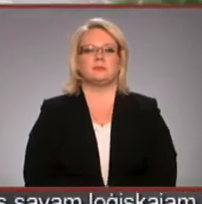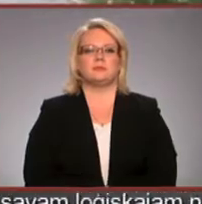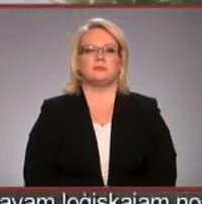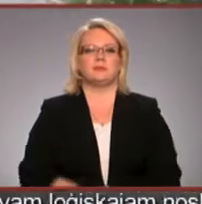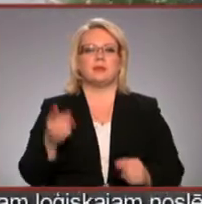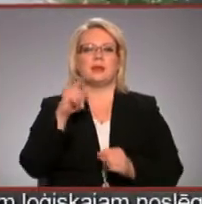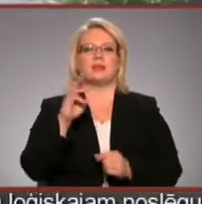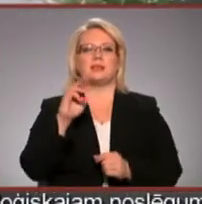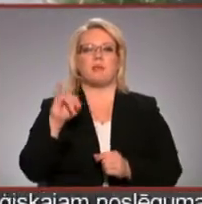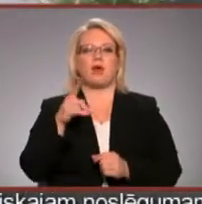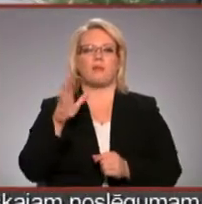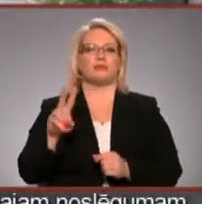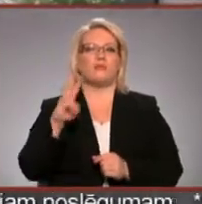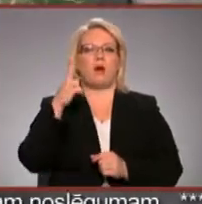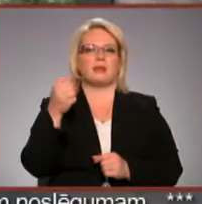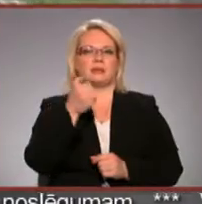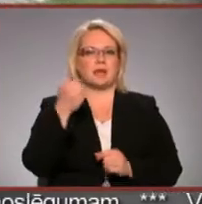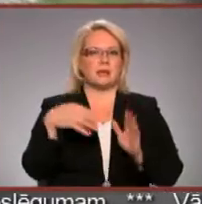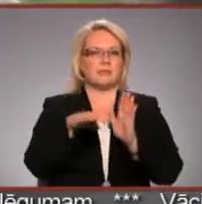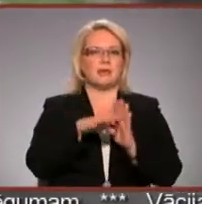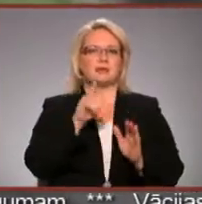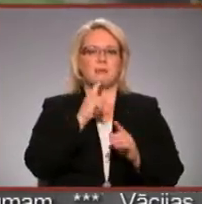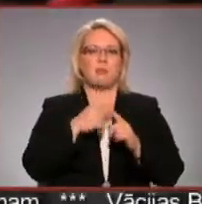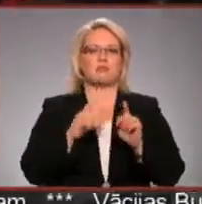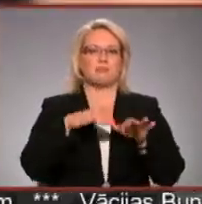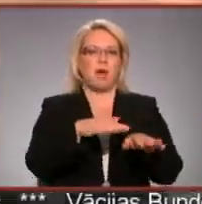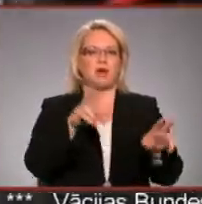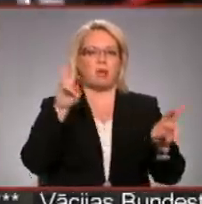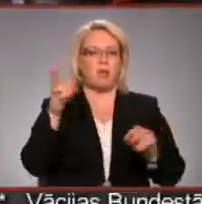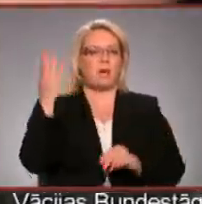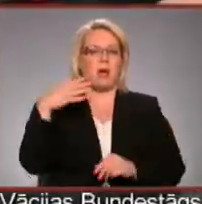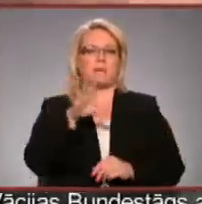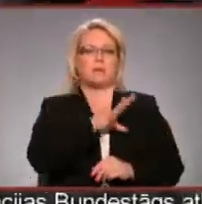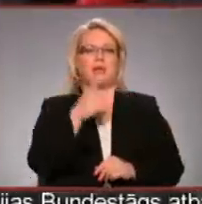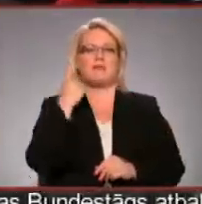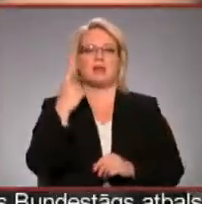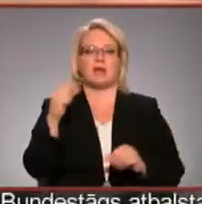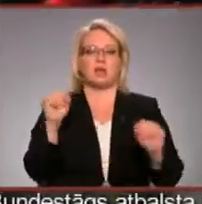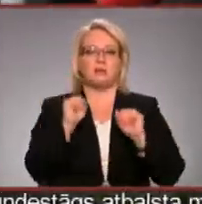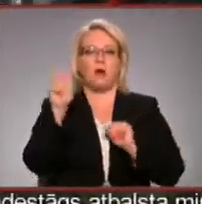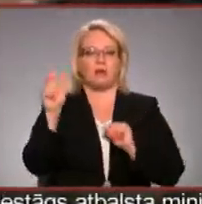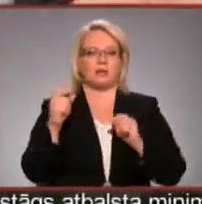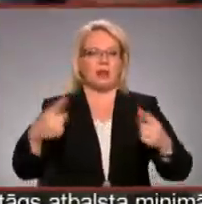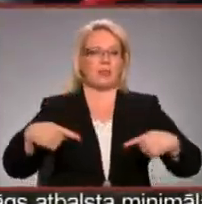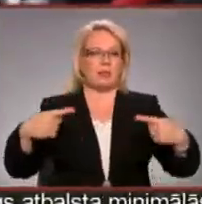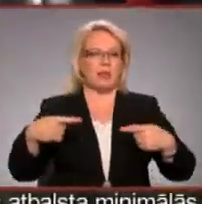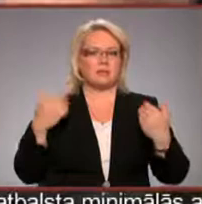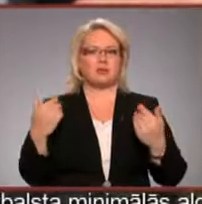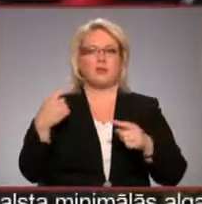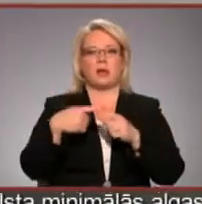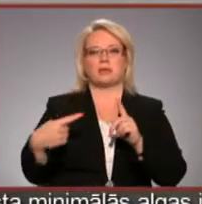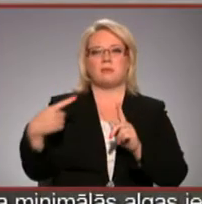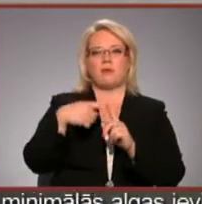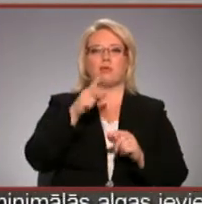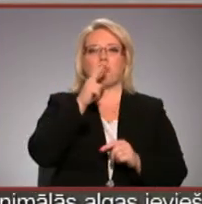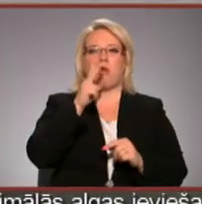Ainaramsam Jonabam šis būs otrs gads, kad piedalās Liepājas pusmaratonā. Pērni viņš bija vienīgais sporti stratīgi krēslā. Šogad pievienosies puisis